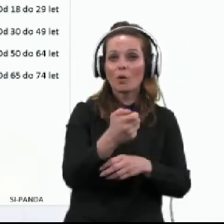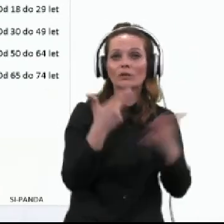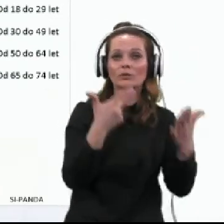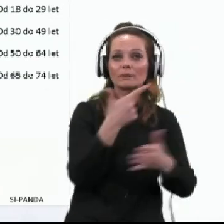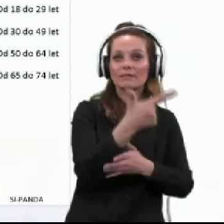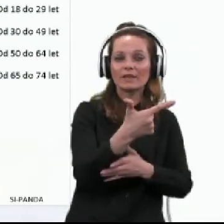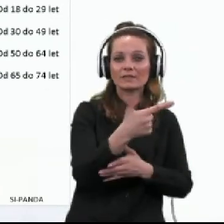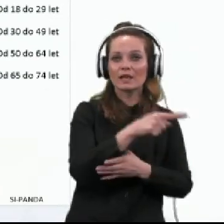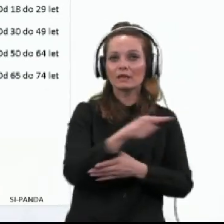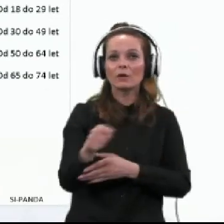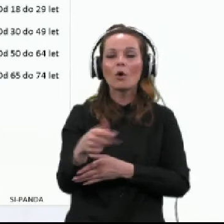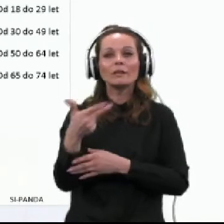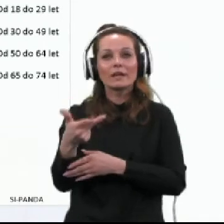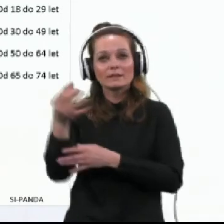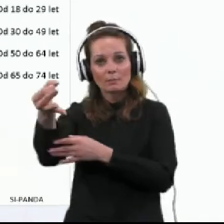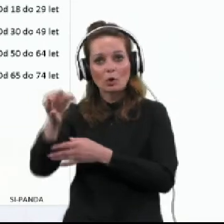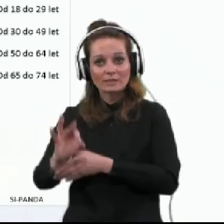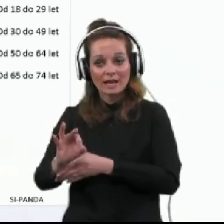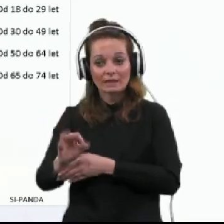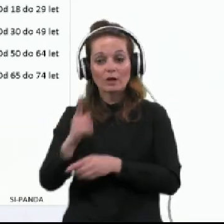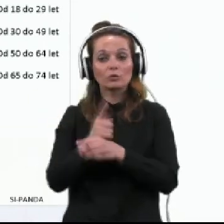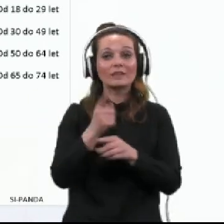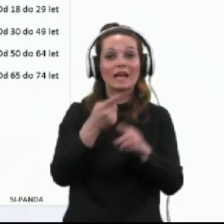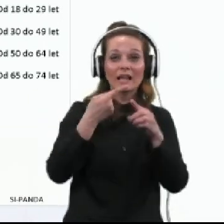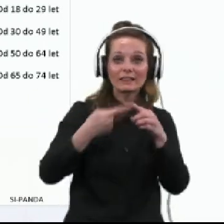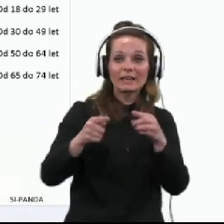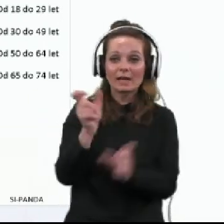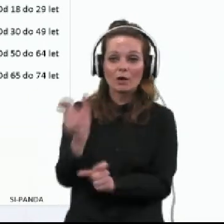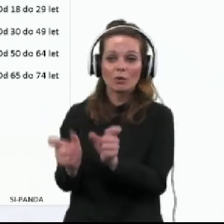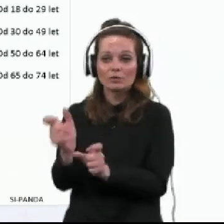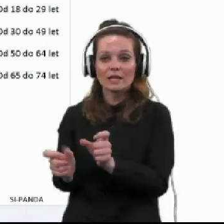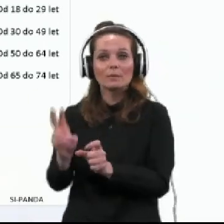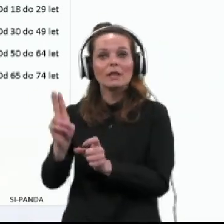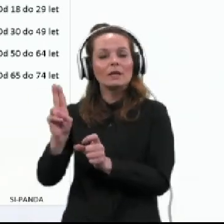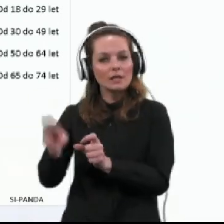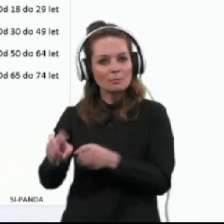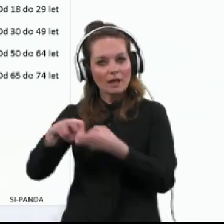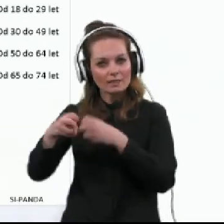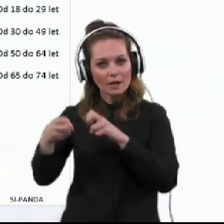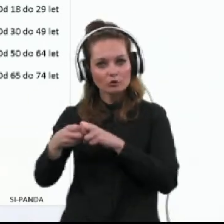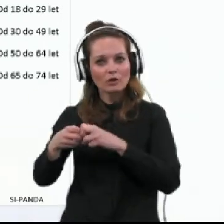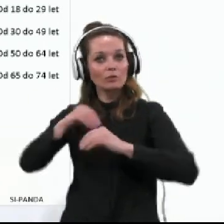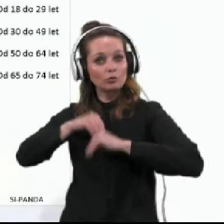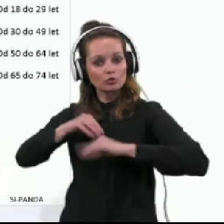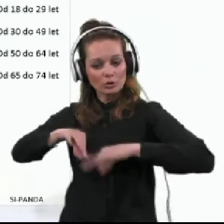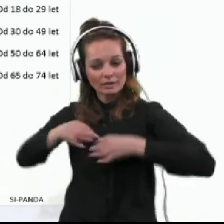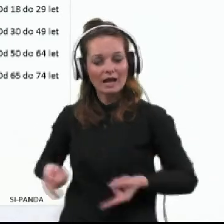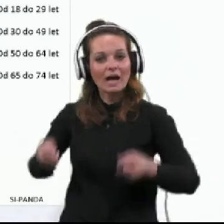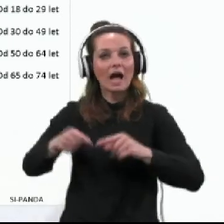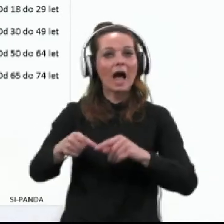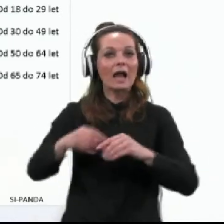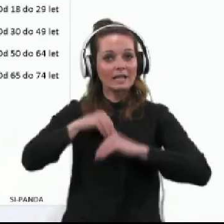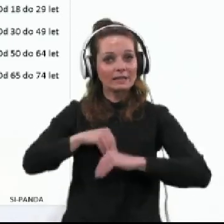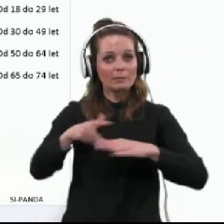38%, pa je bil delež oseb z zaznanimi težavami v duševnem zdravju ali depresivno